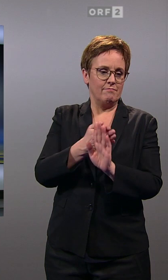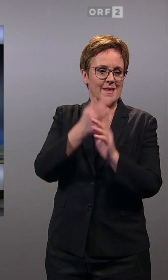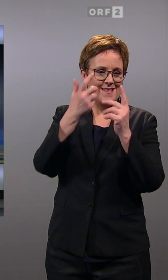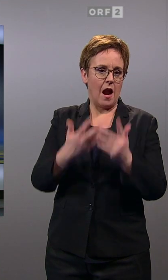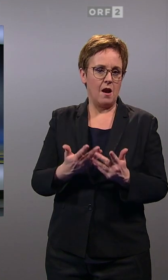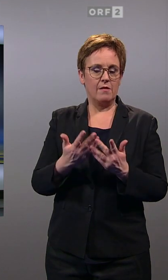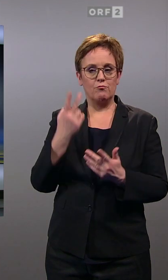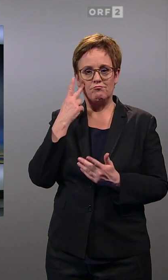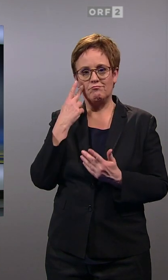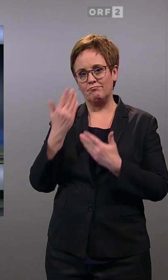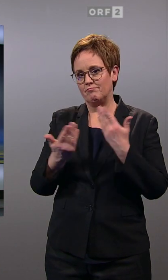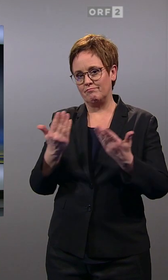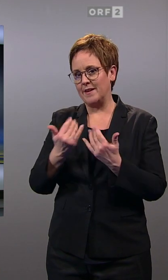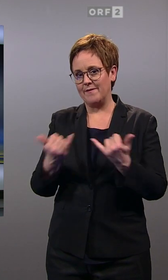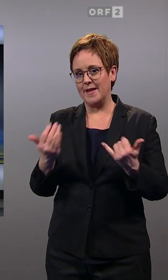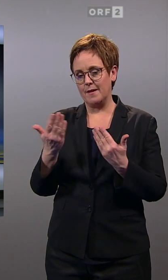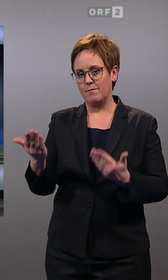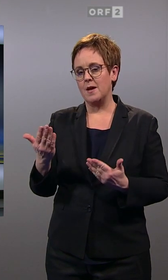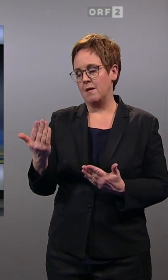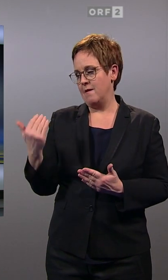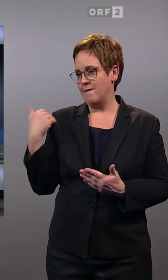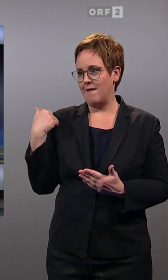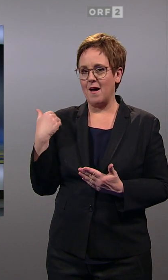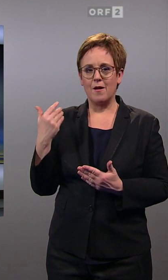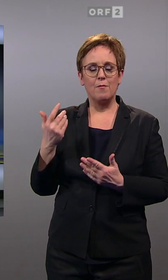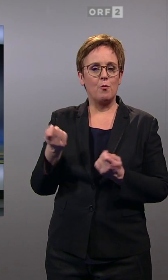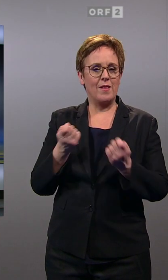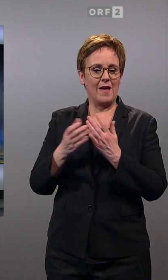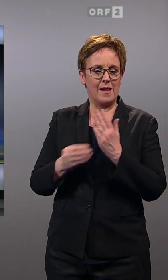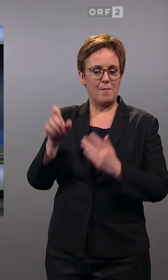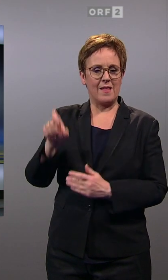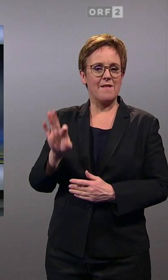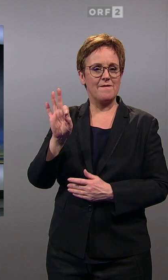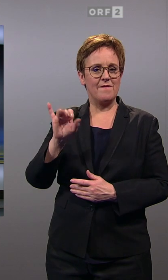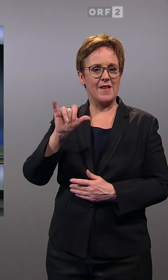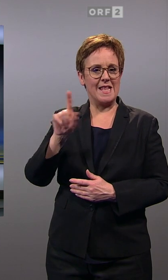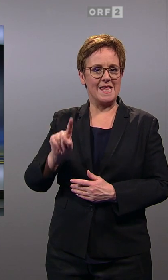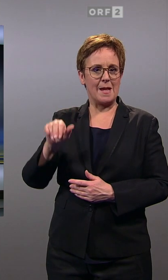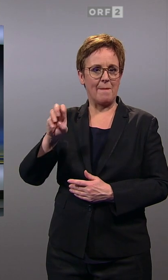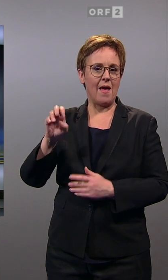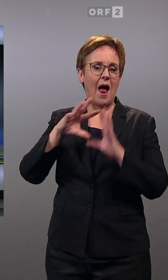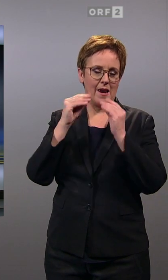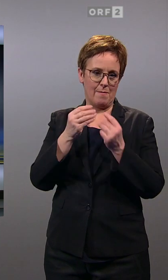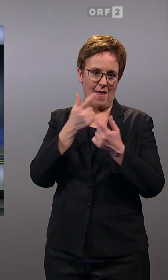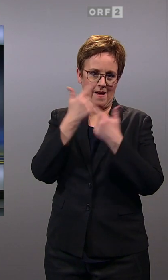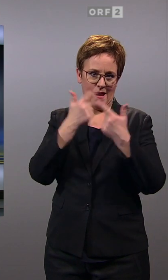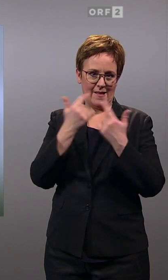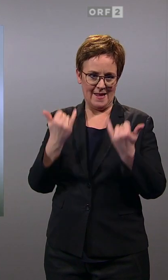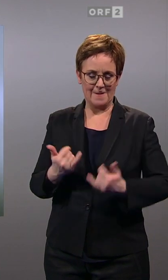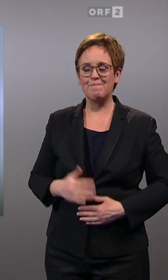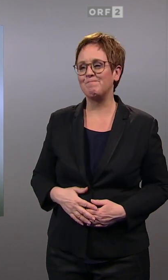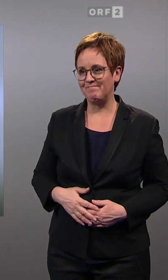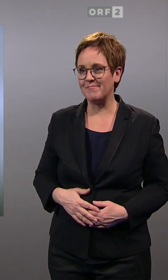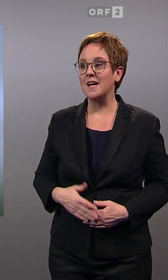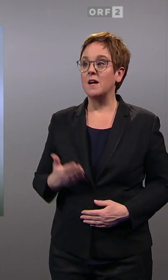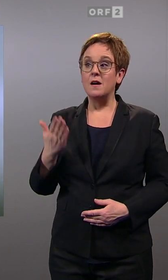Zahlen und Schaubilder zu dem, was uns der Politologe Peter Filzmeier jetzt vor kurzem sehr allgemein auch erläutert hat. Nadja, bitte. Ja, wie